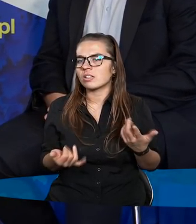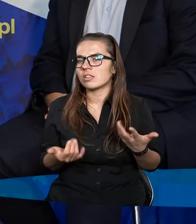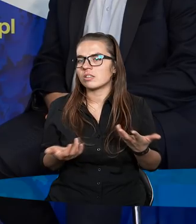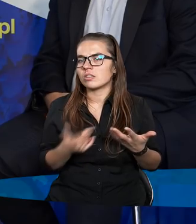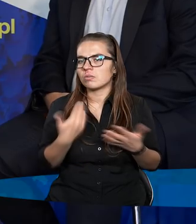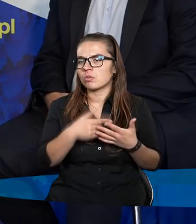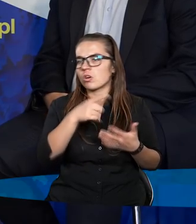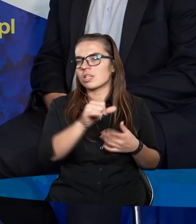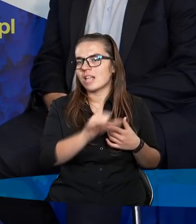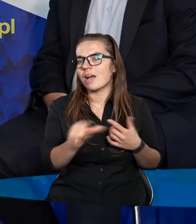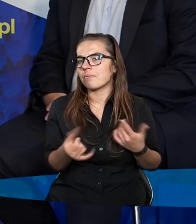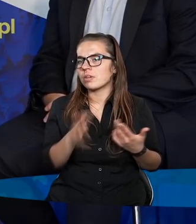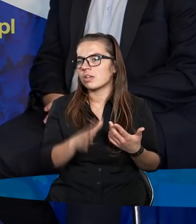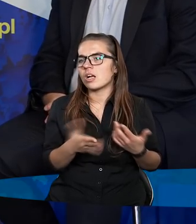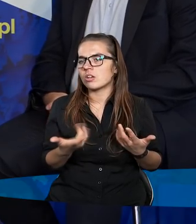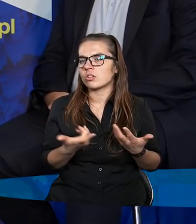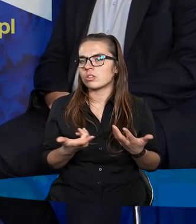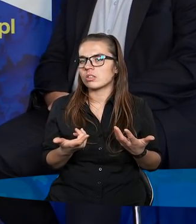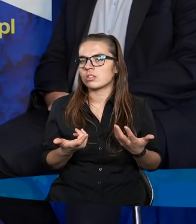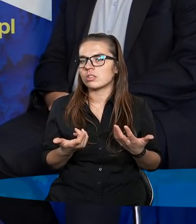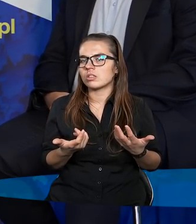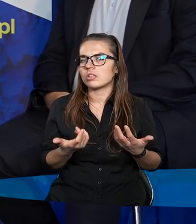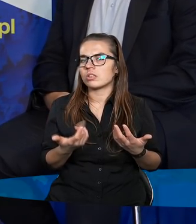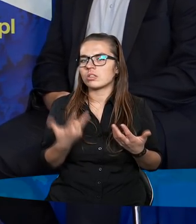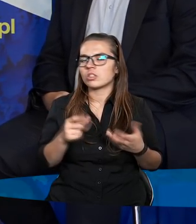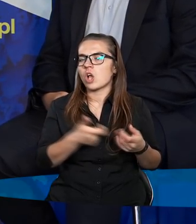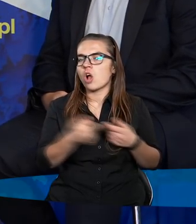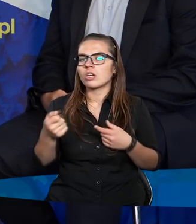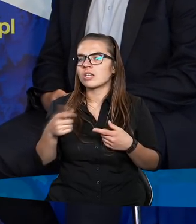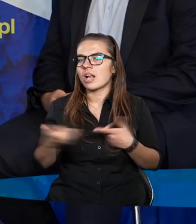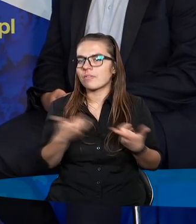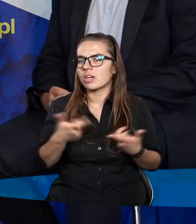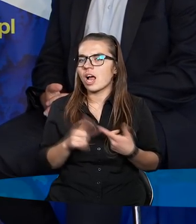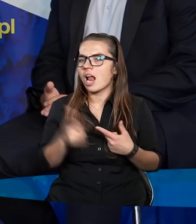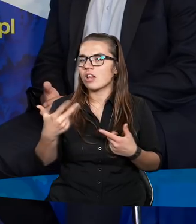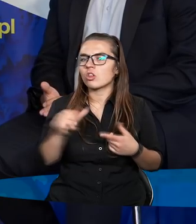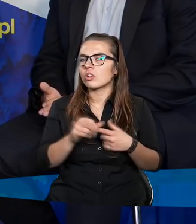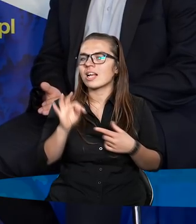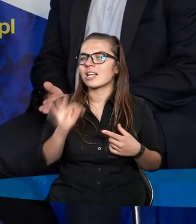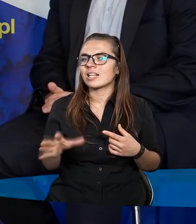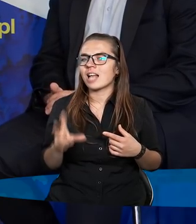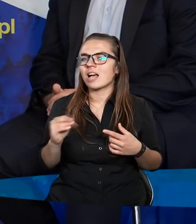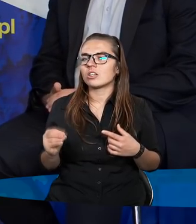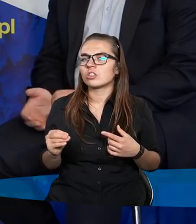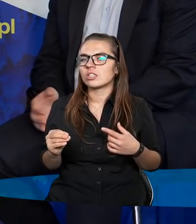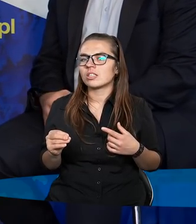skoro czuję ten pociąg, nie chcę za tym iść, tak? I odcinam się od tego zupełnie. Ale to nie jest tak, że